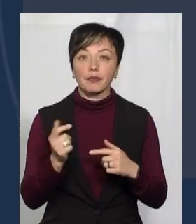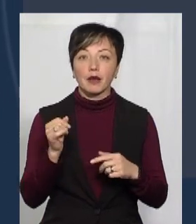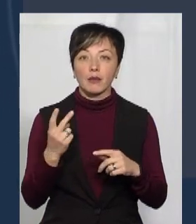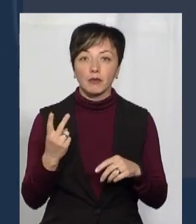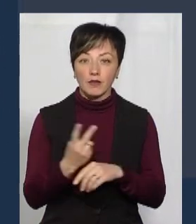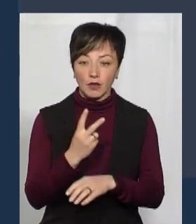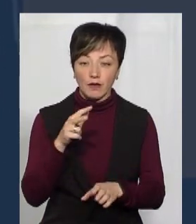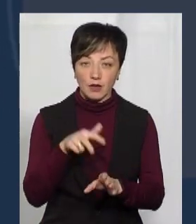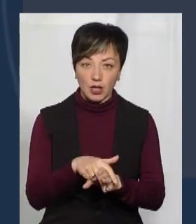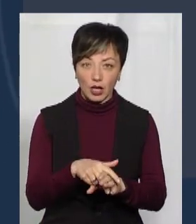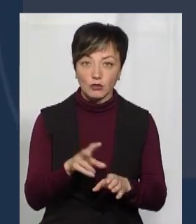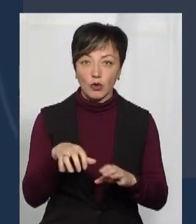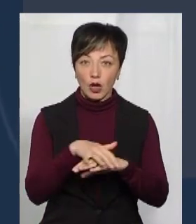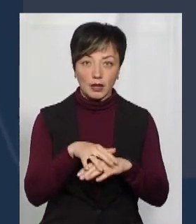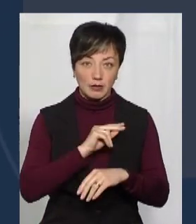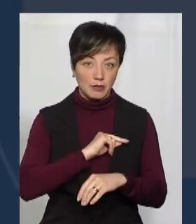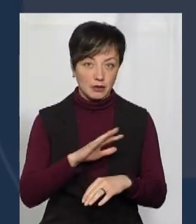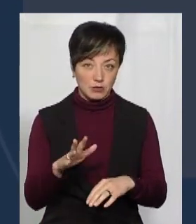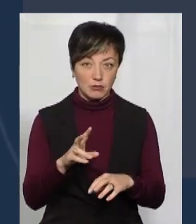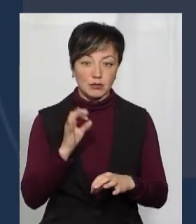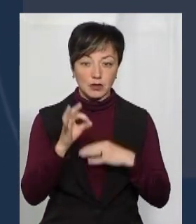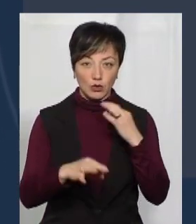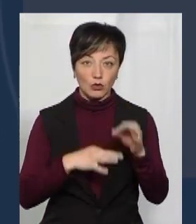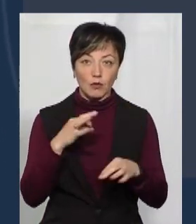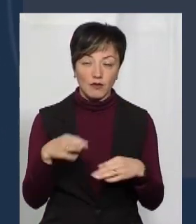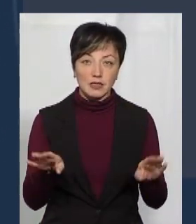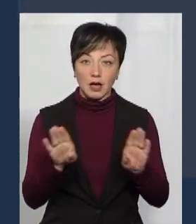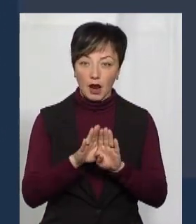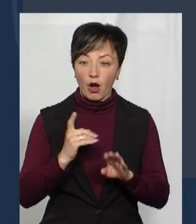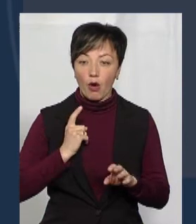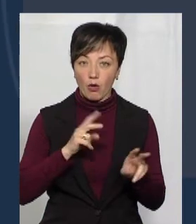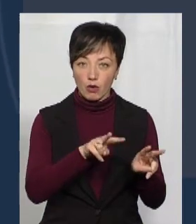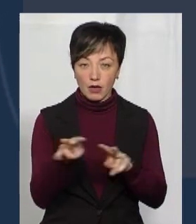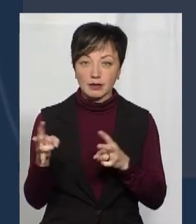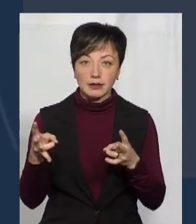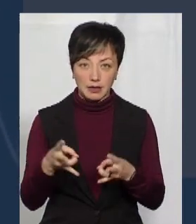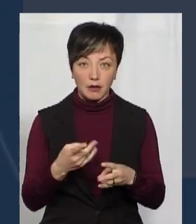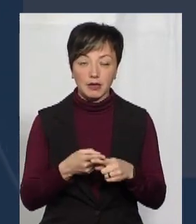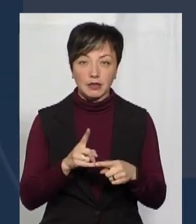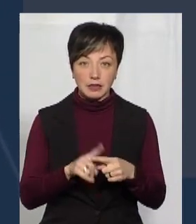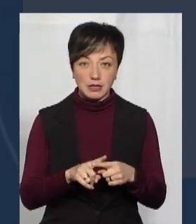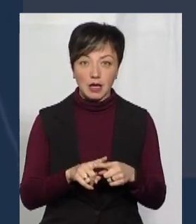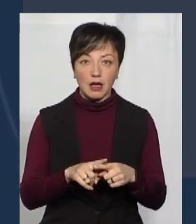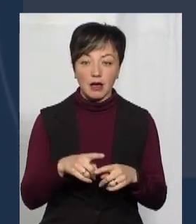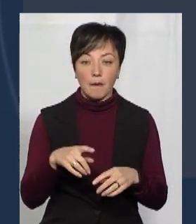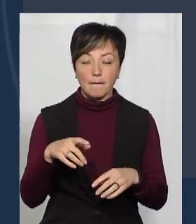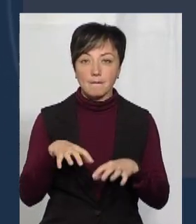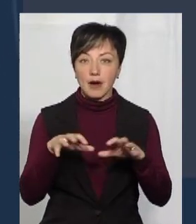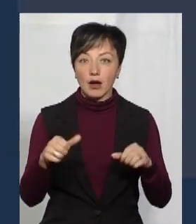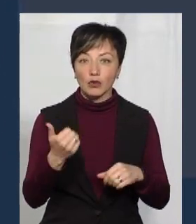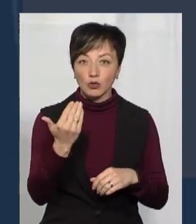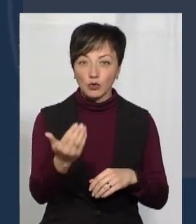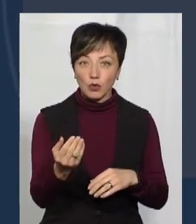подвійному навантаженні, тому що ринки ж не працюють, цілодобово закриті. Охороняти треба, і це ж майно підприємців, суб'єктів